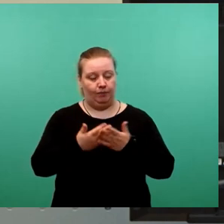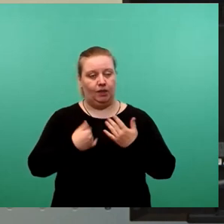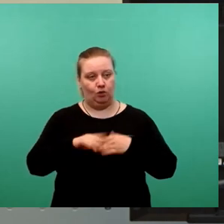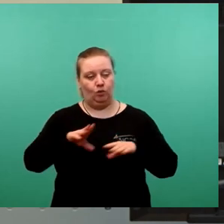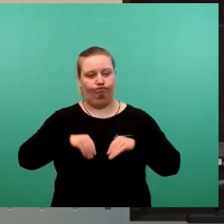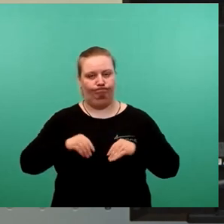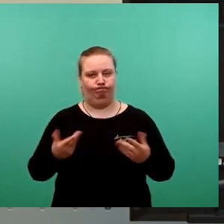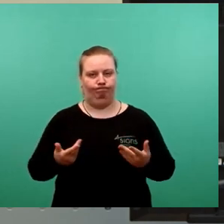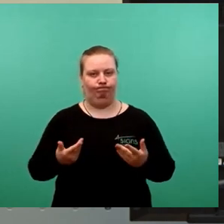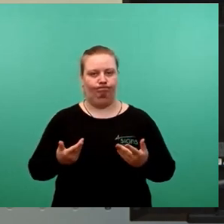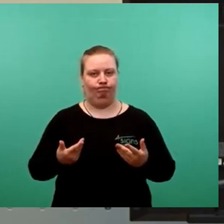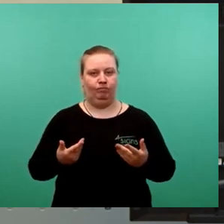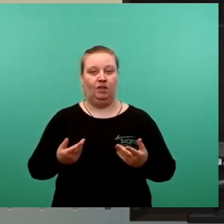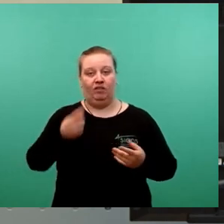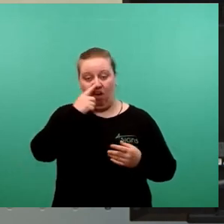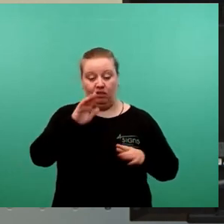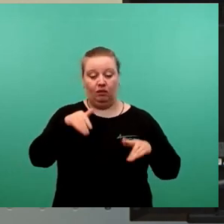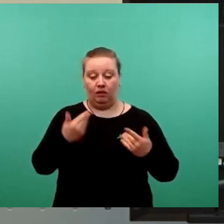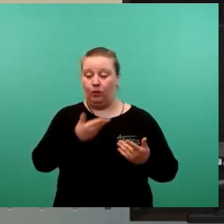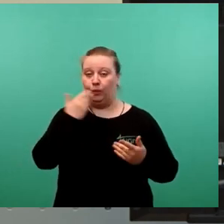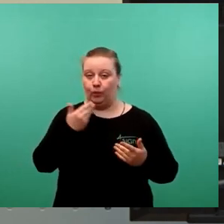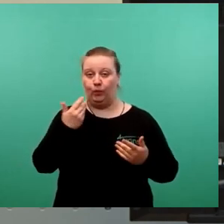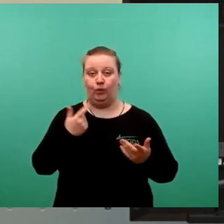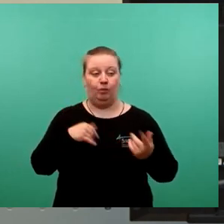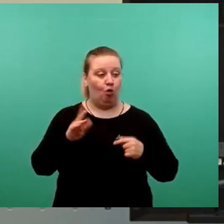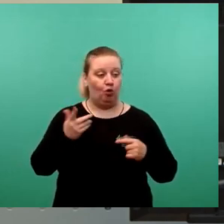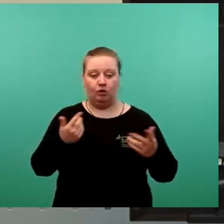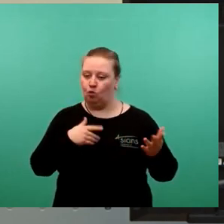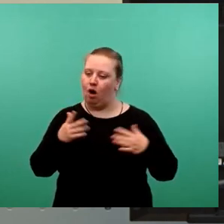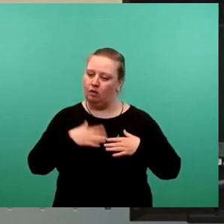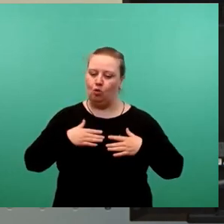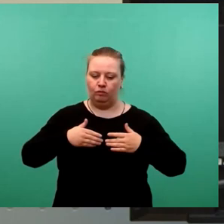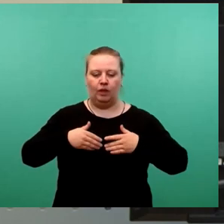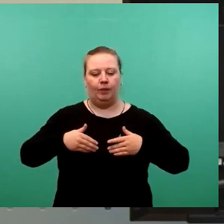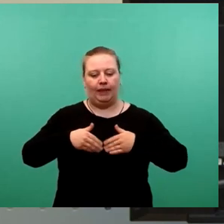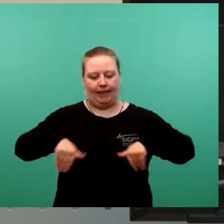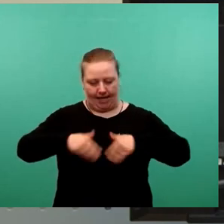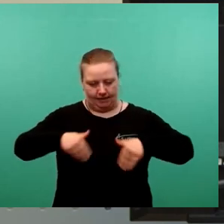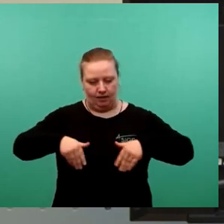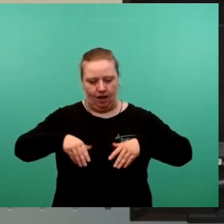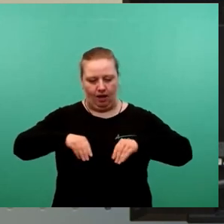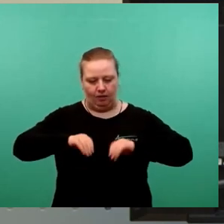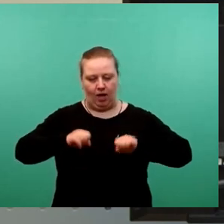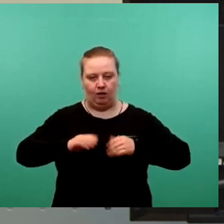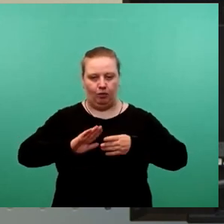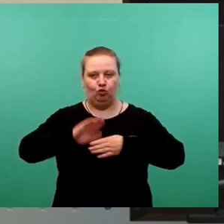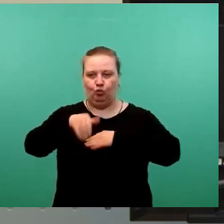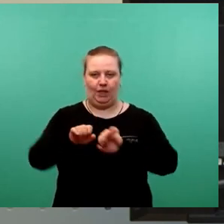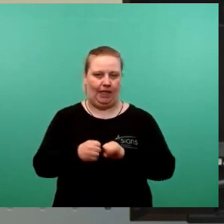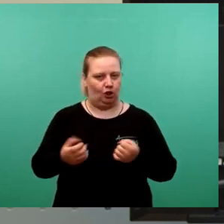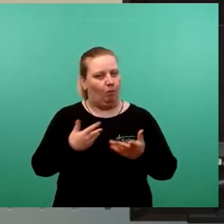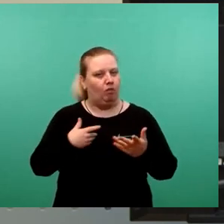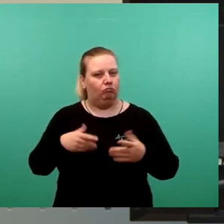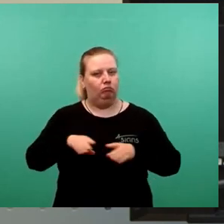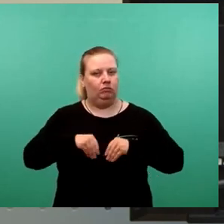akzeptieren, wenn darin keine rote Linien überschritten und unsere wesentlichen Ziele erfüllt würden. Dies ist beim